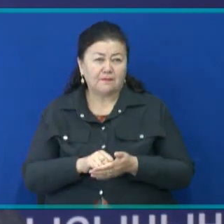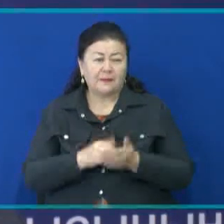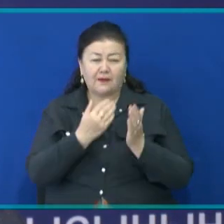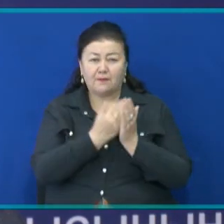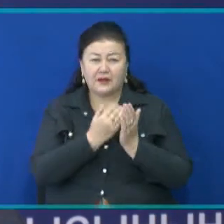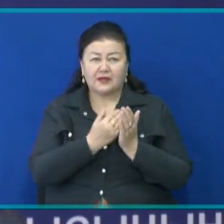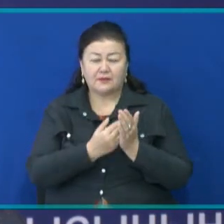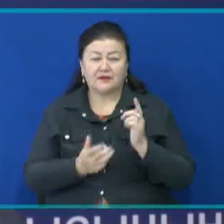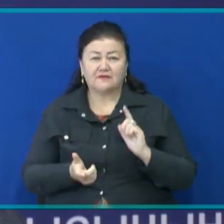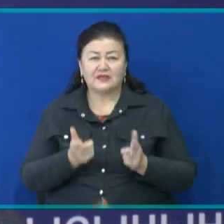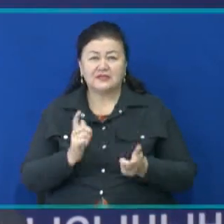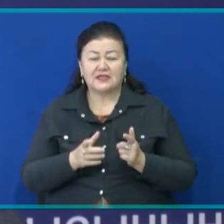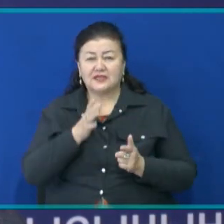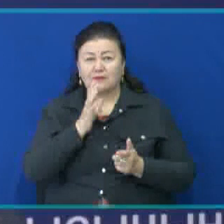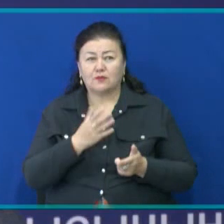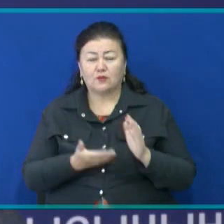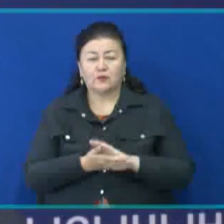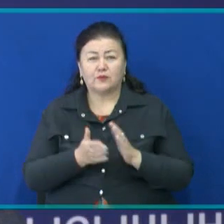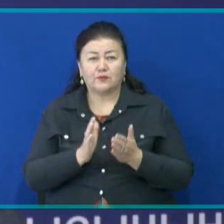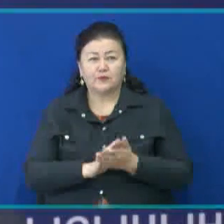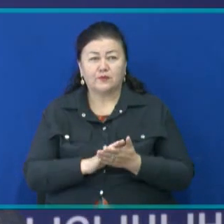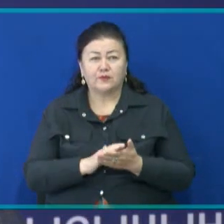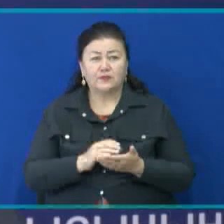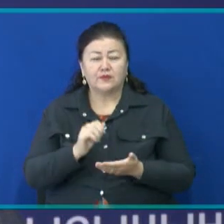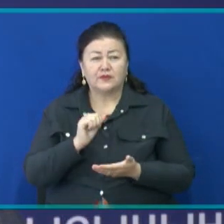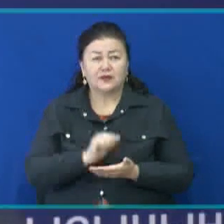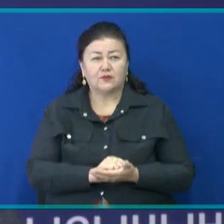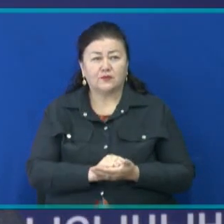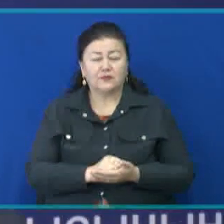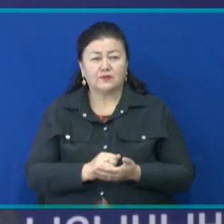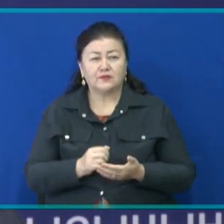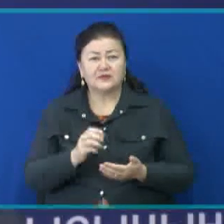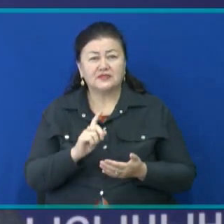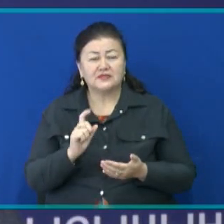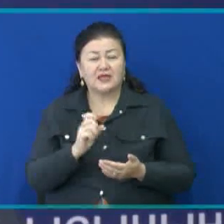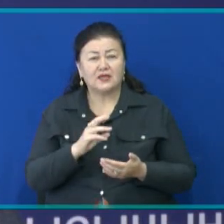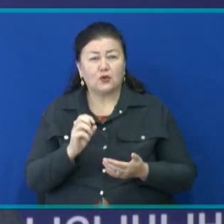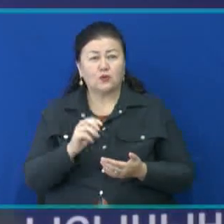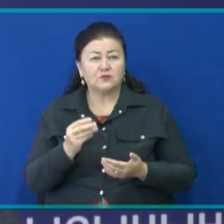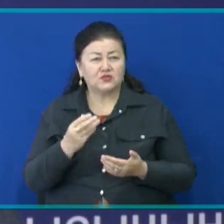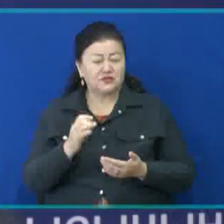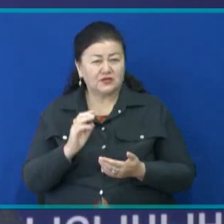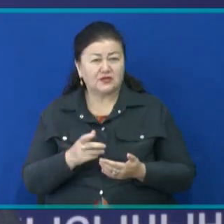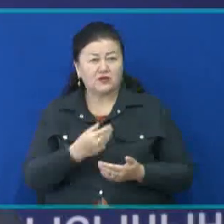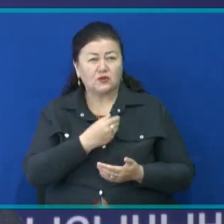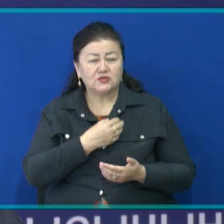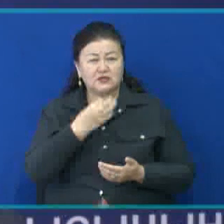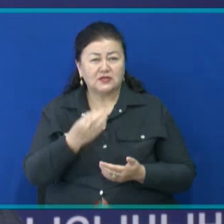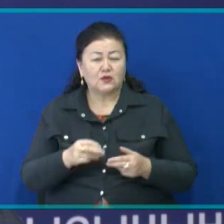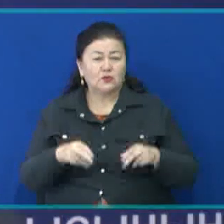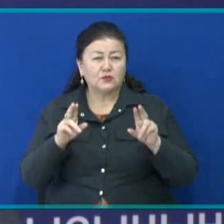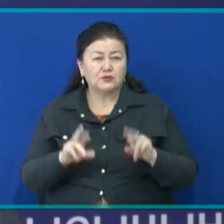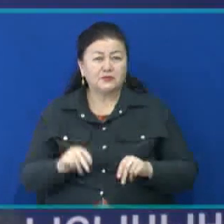В настоящее время ведется работа по заключению договоров с заемщиками, а также регистрации договоров залога и выдачи займов. Отметим, что у специалистов есть